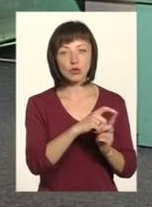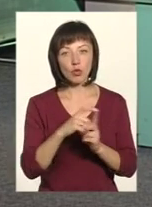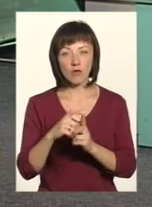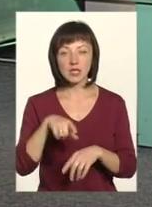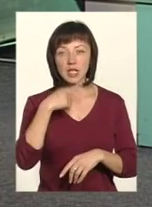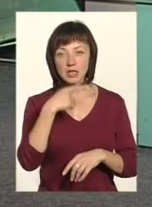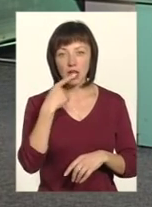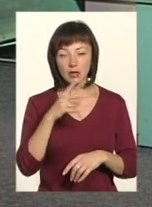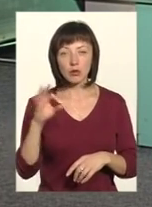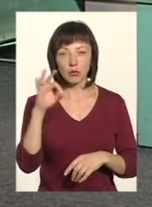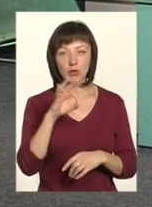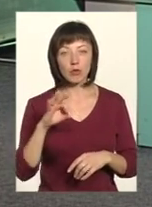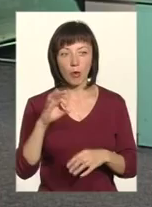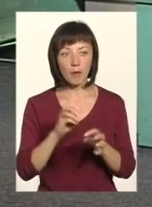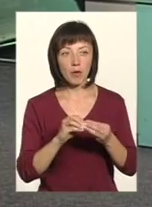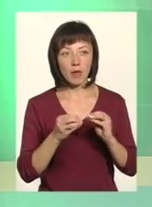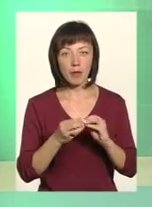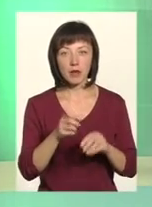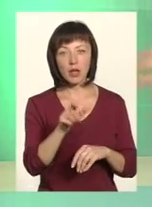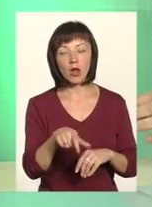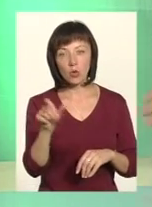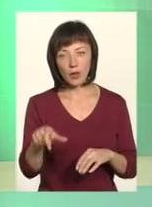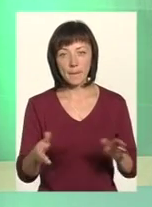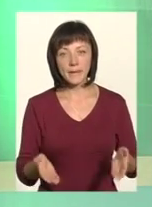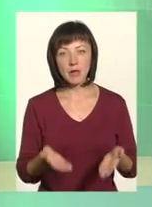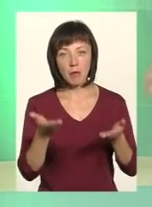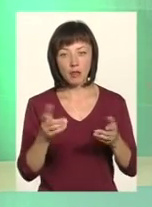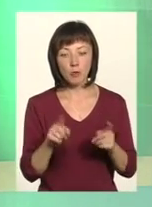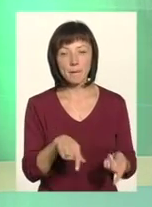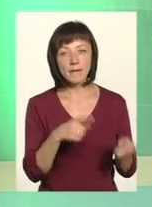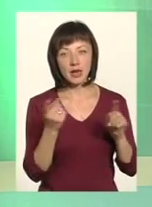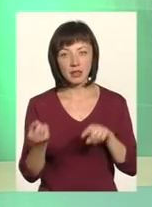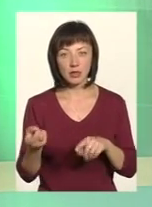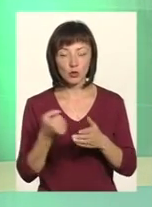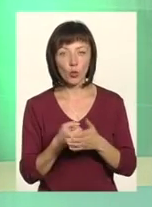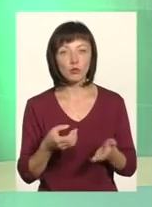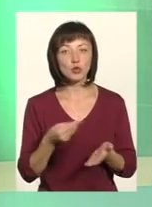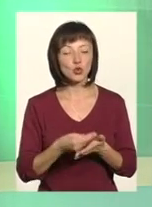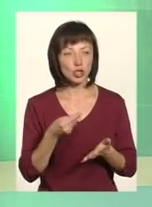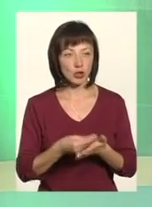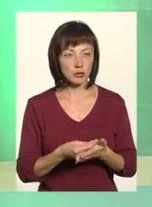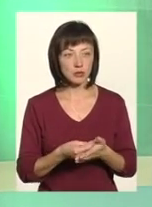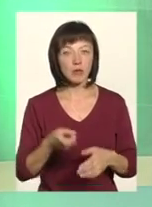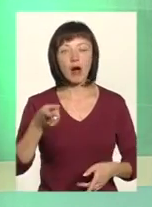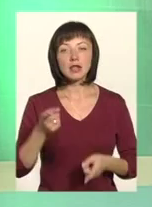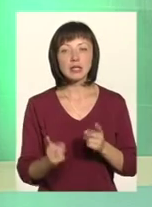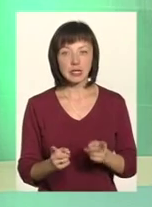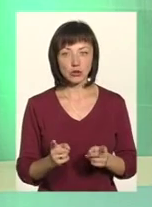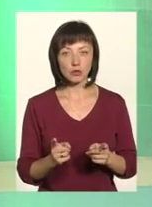сказати на рахунок тих проблем, які люди піднімають, для того, щоб перейти до бюджету. Дійсно,